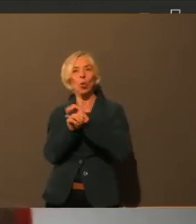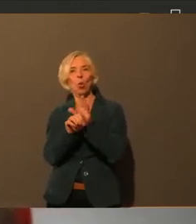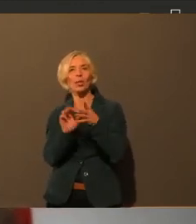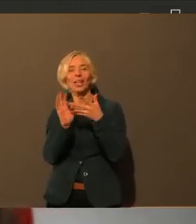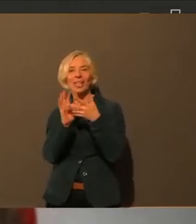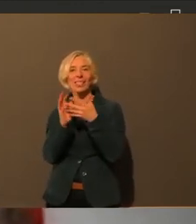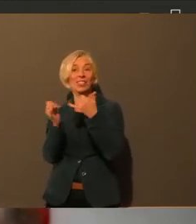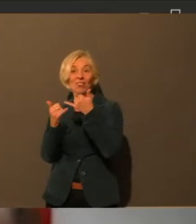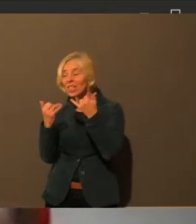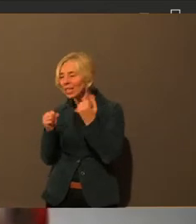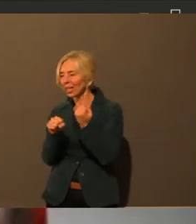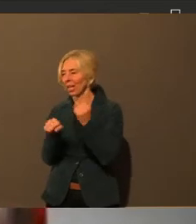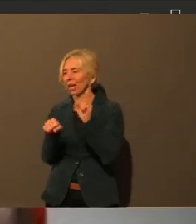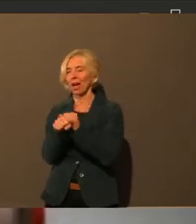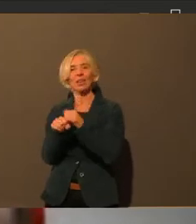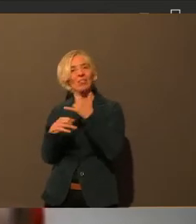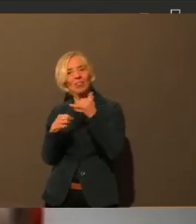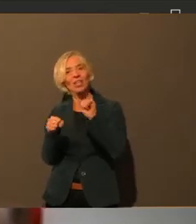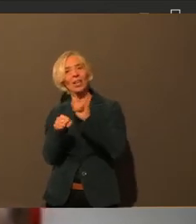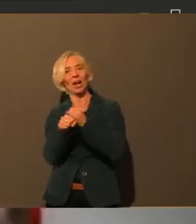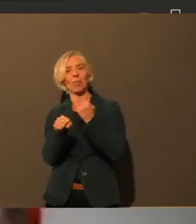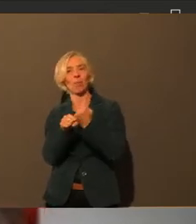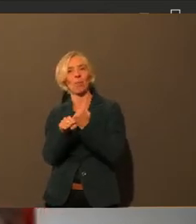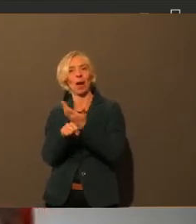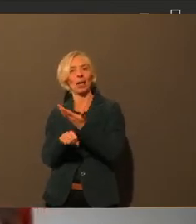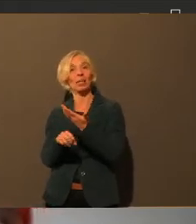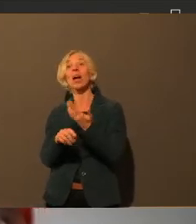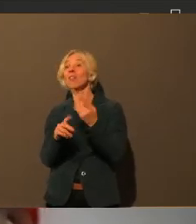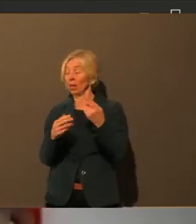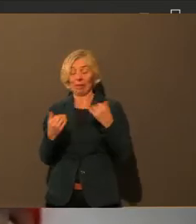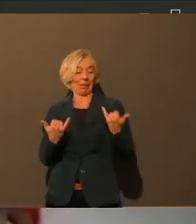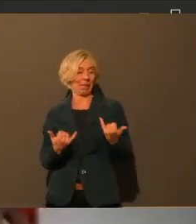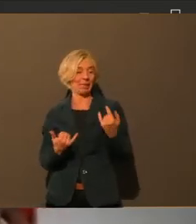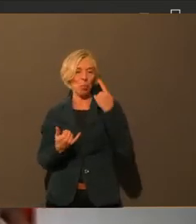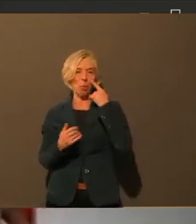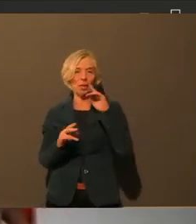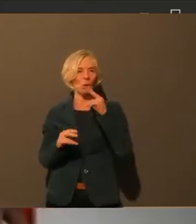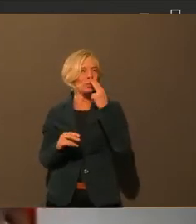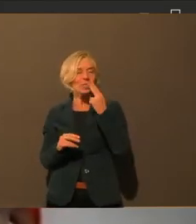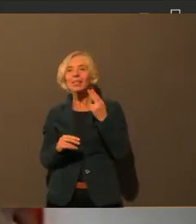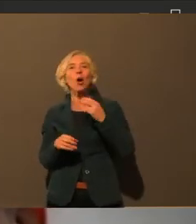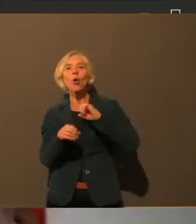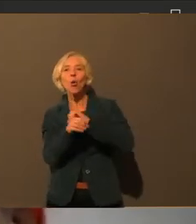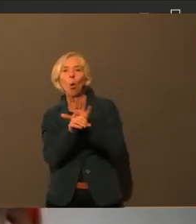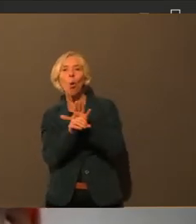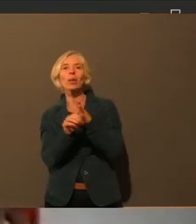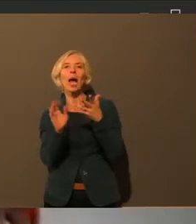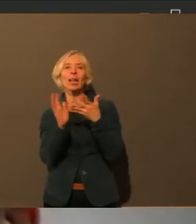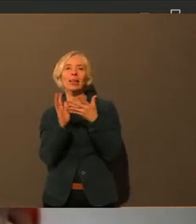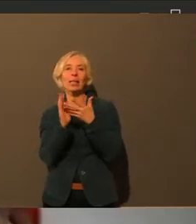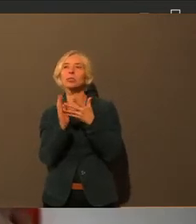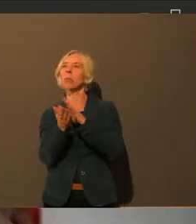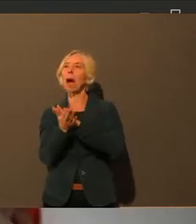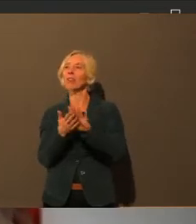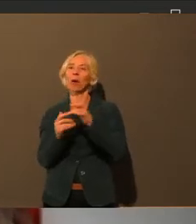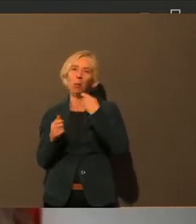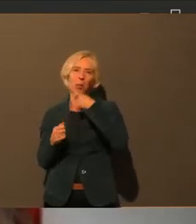wieder bei den Schnelltests, weil es einfach nicht so einfach ist, da wirklich den Schutz